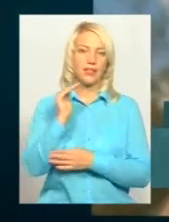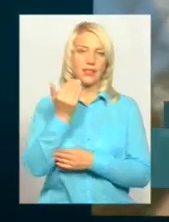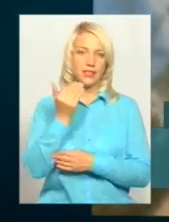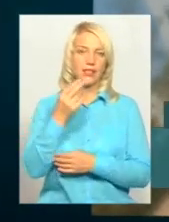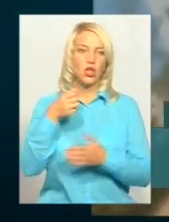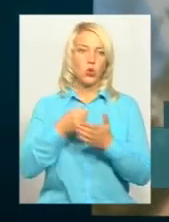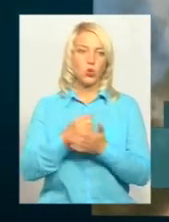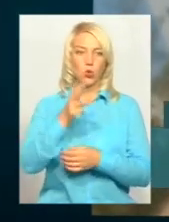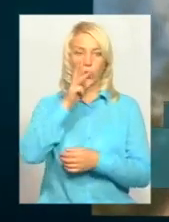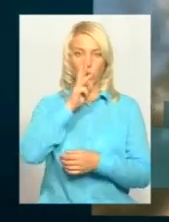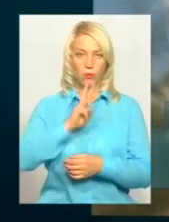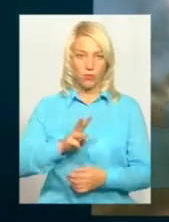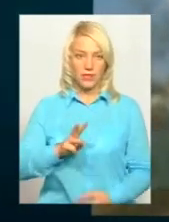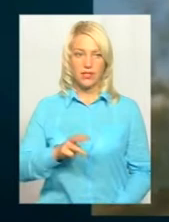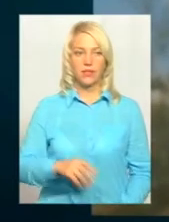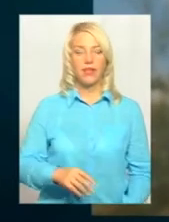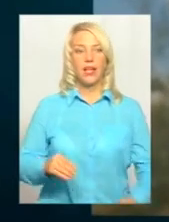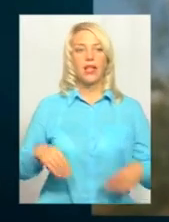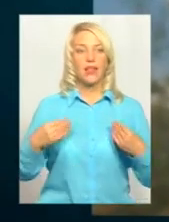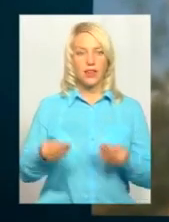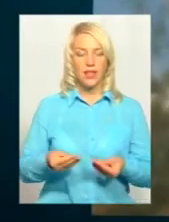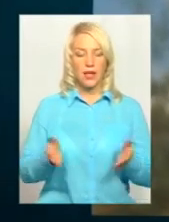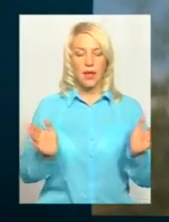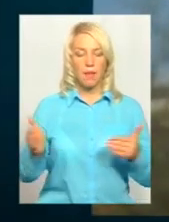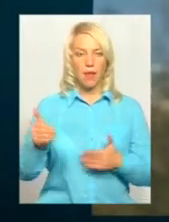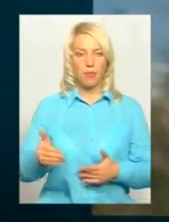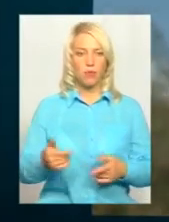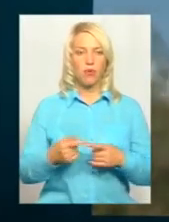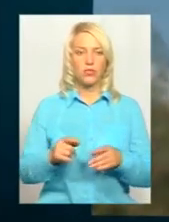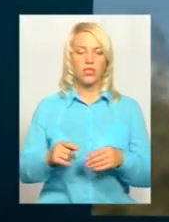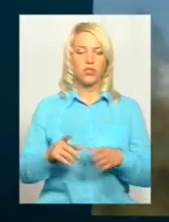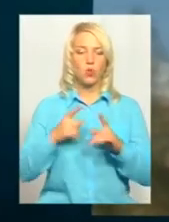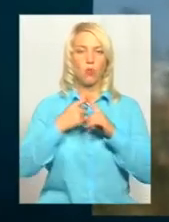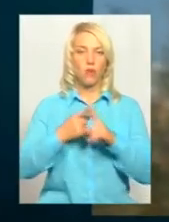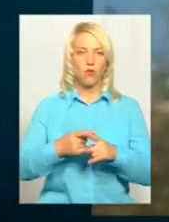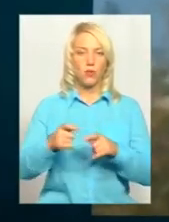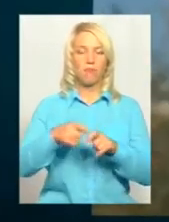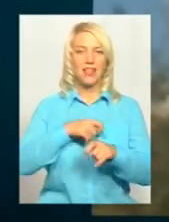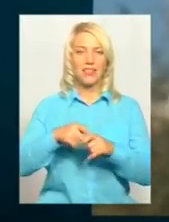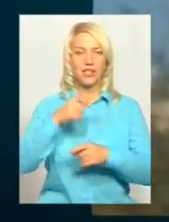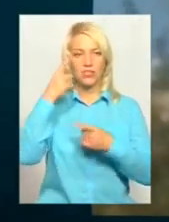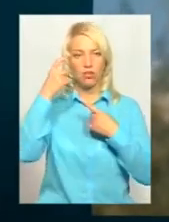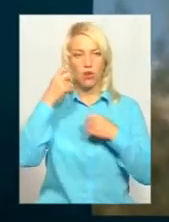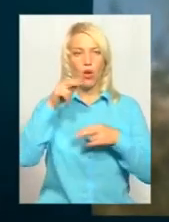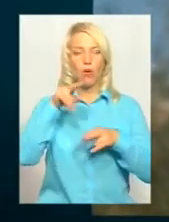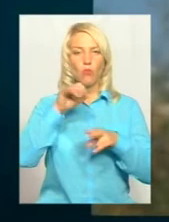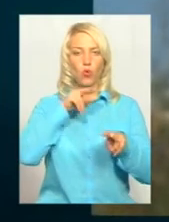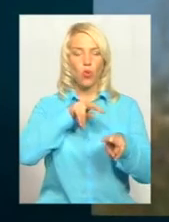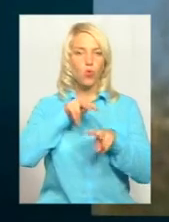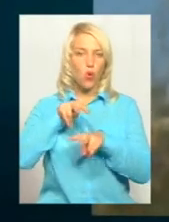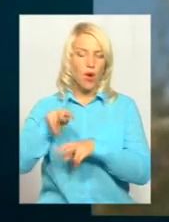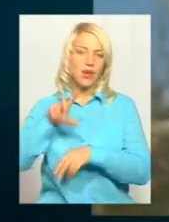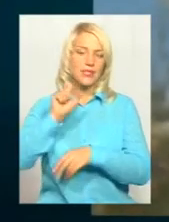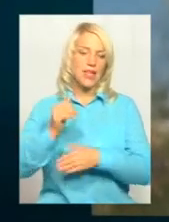місяців. Надання бейбі-боксів супроводжується матеріалом з інформацією про догляд за